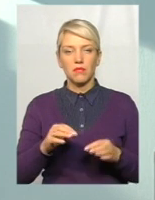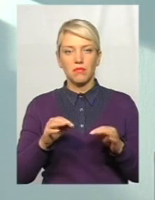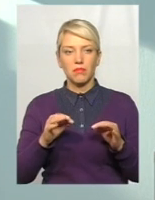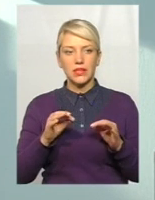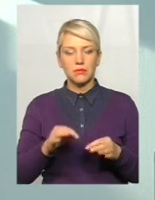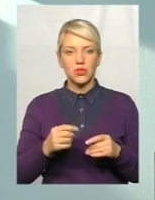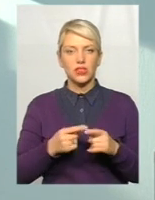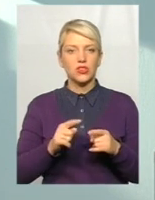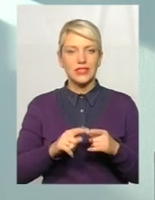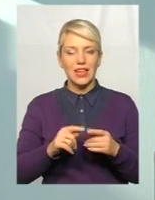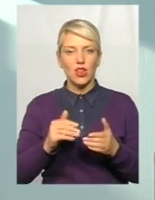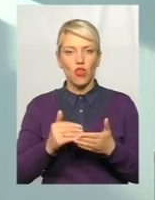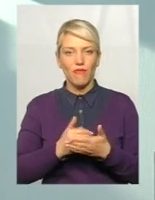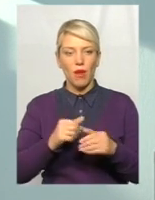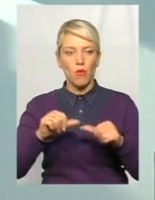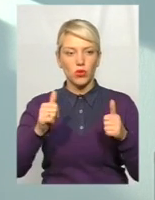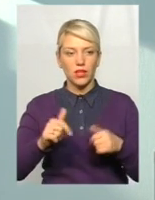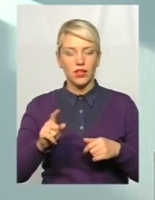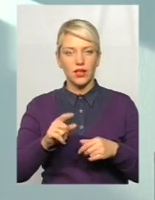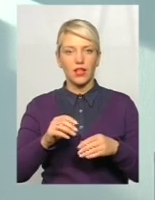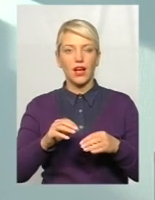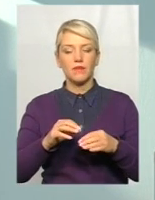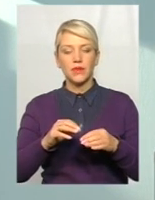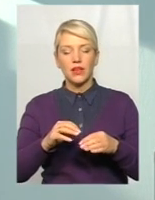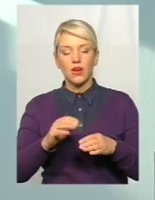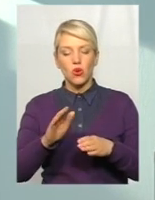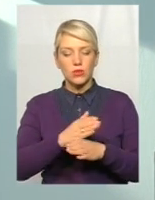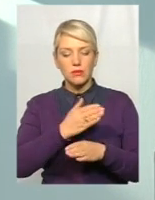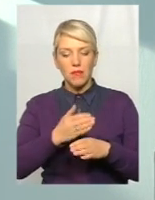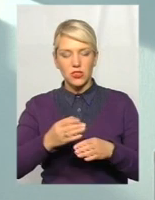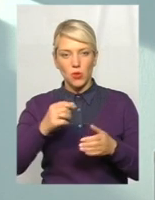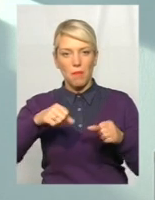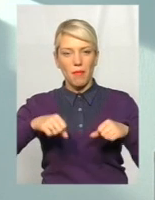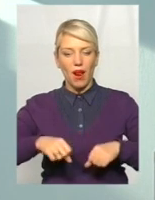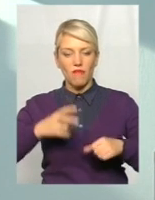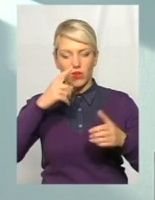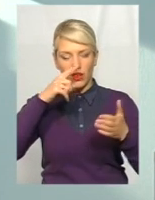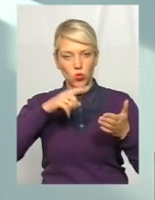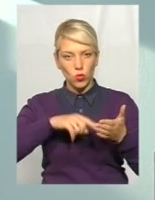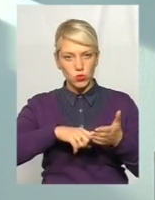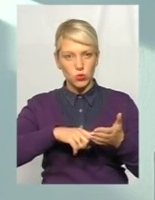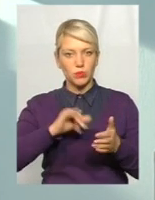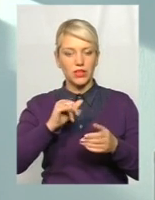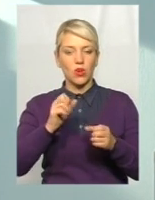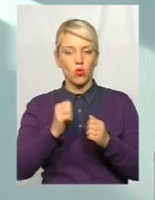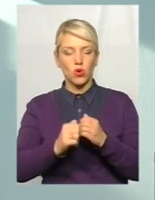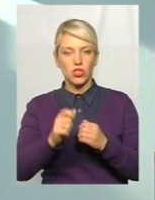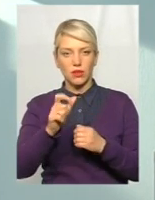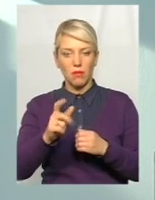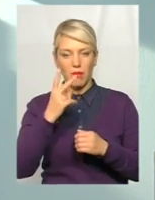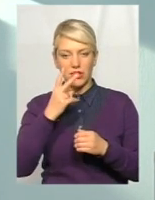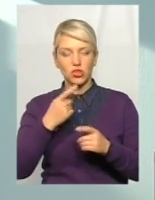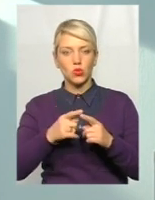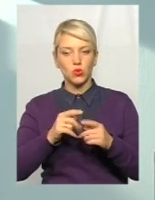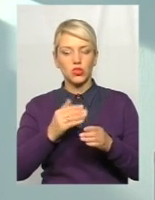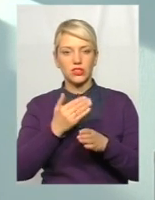модель, яка дозволяє розмежувати права доступу, права інтерфейсу, і кожен бачить тільки ту частину програми, яка йому необхідна. Але